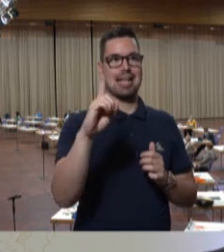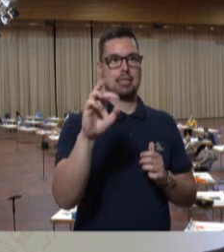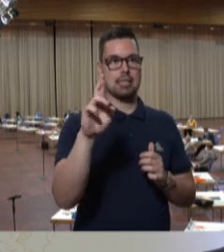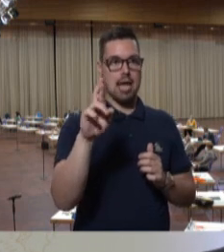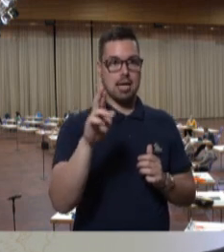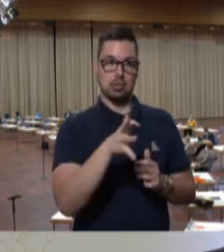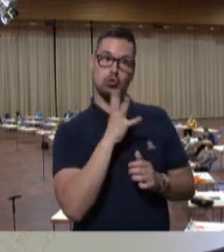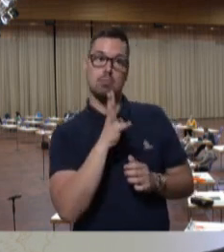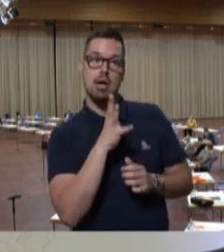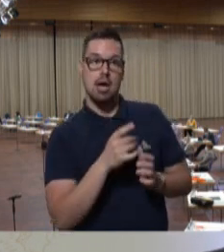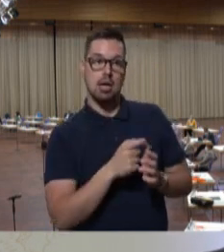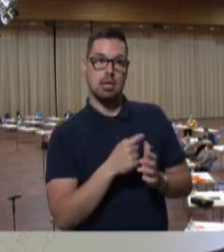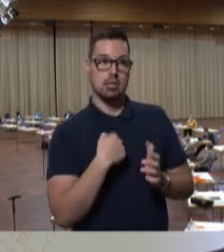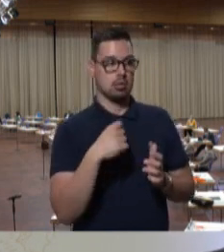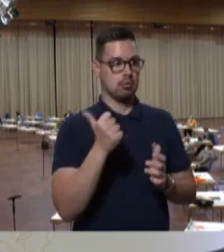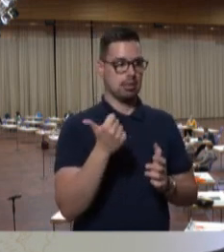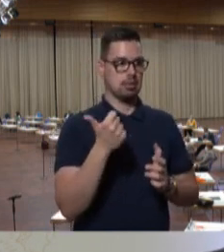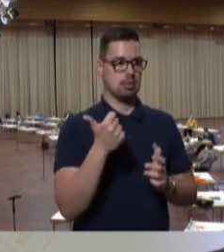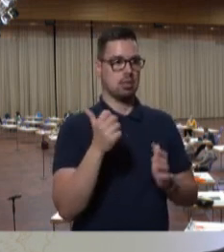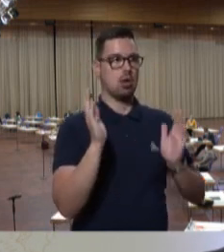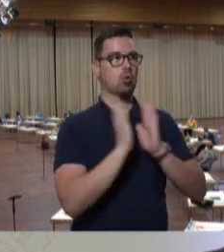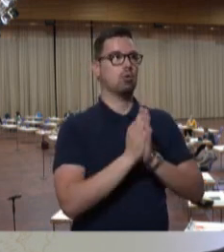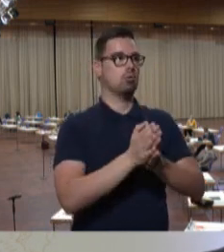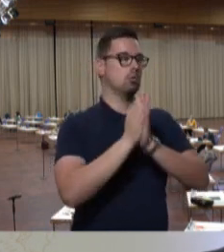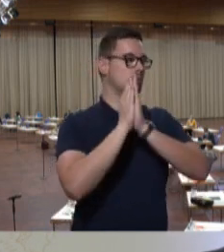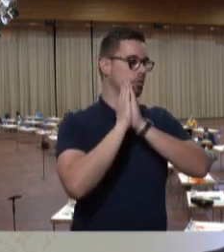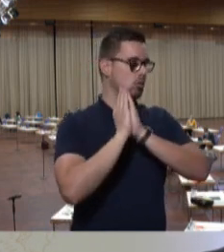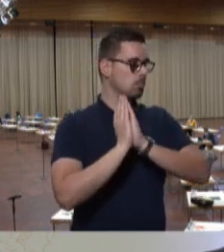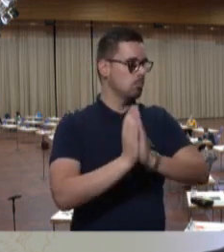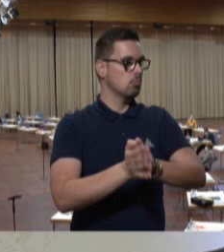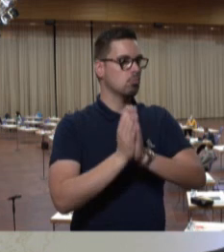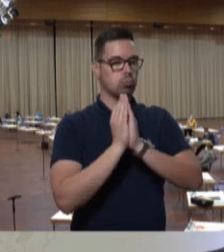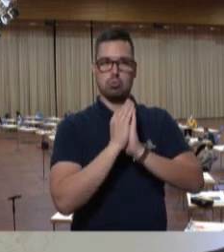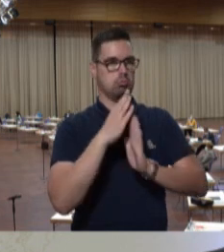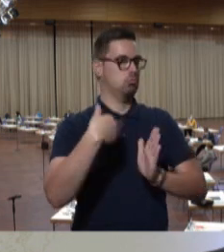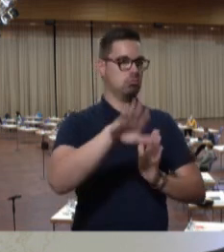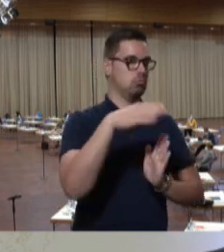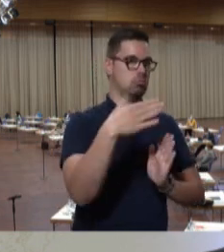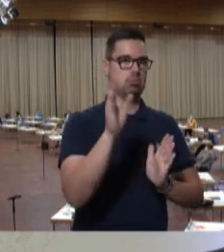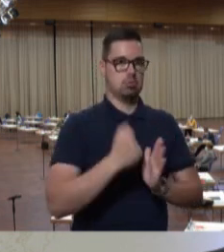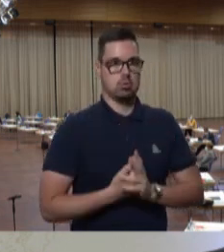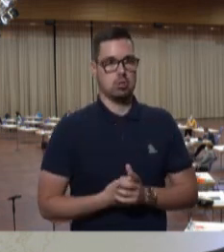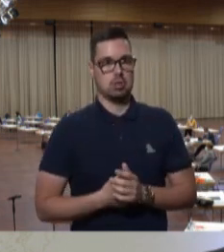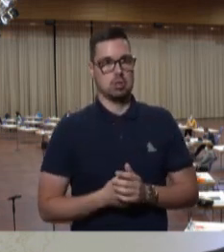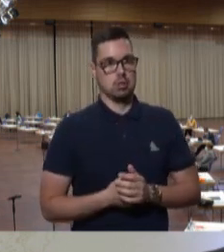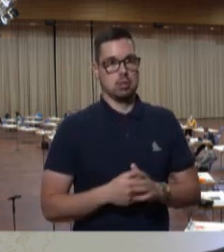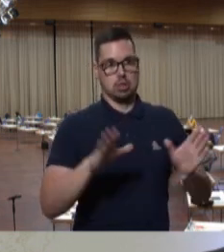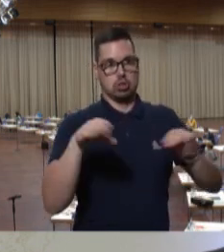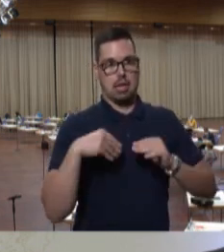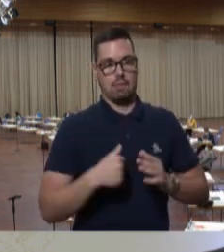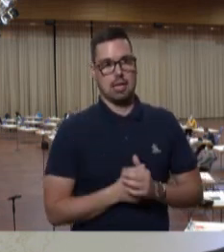dann wäre ich vermutlich die Erste, die heute hier stehen würde und sagen würde, oh Jesus, bleibt mir fort, Dordomet, damit kann ich nämlich wirklich nichts